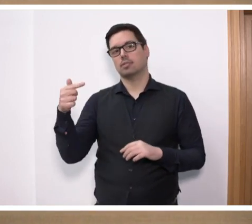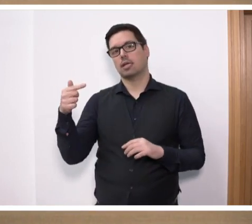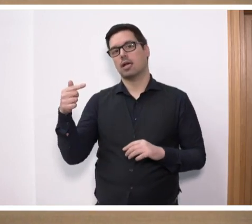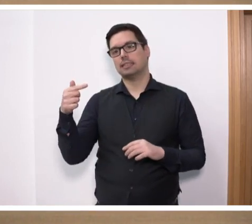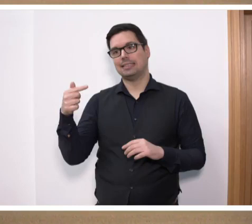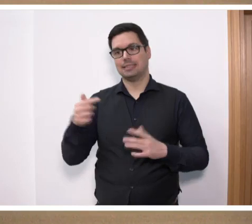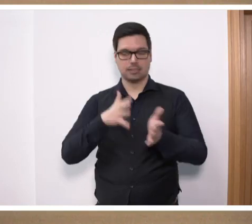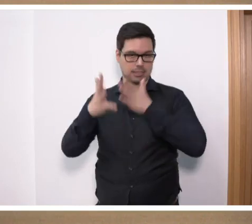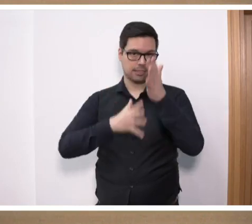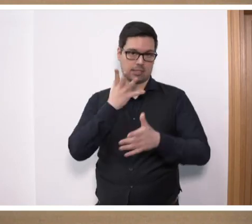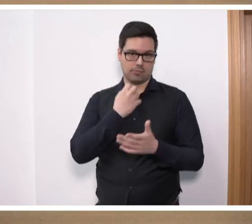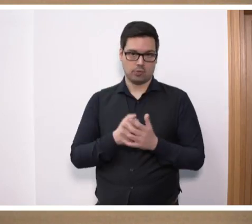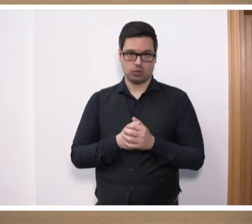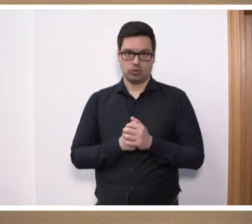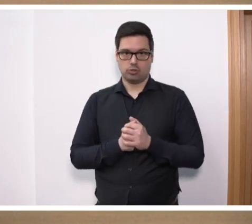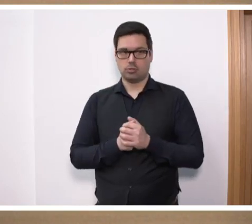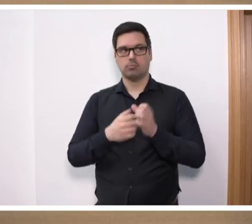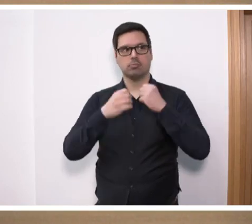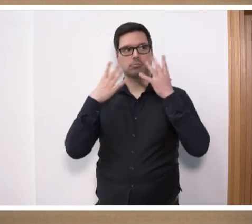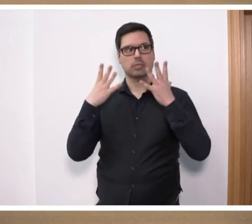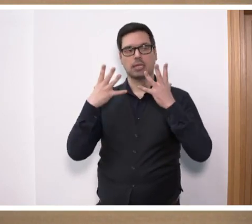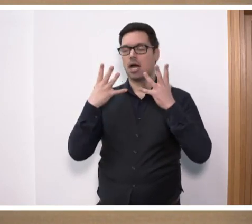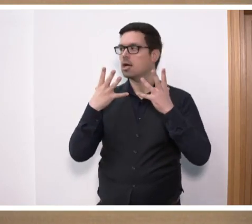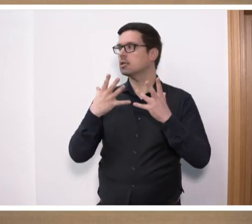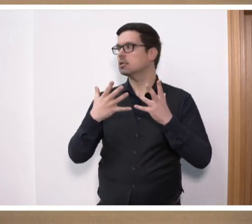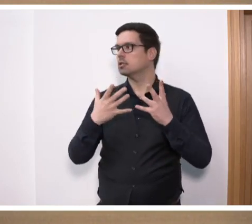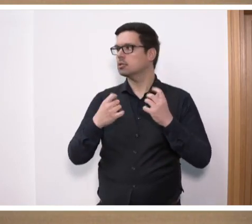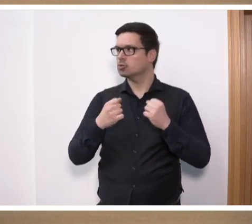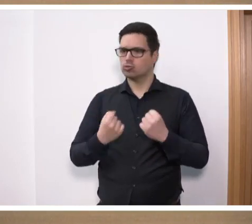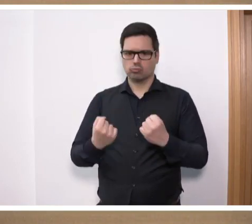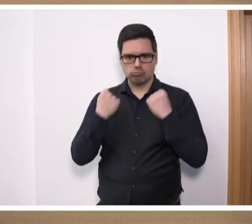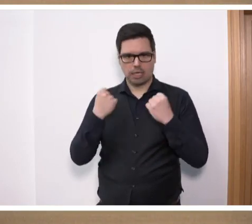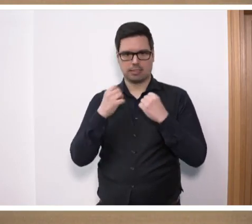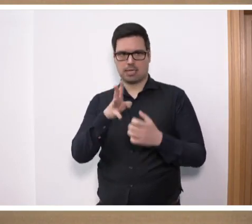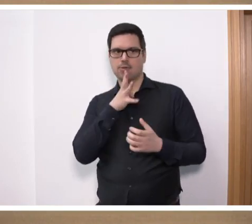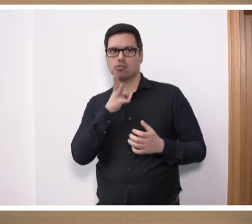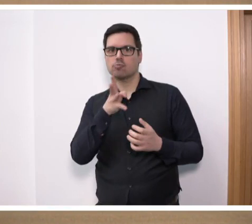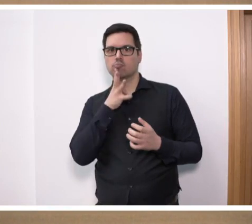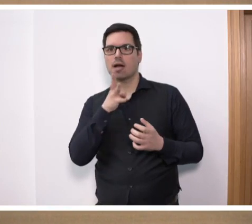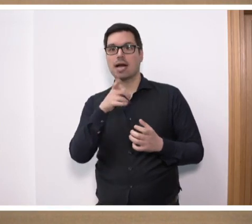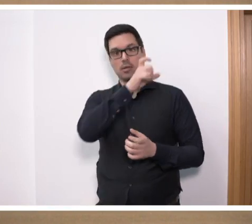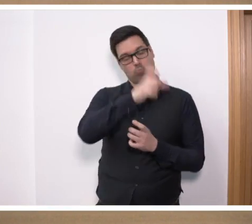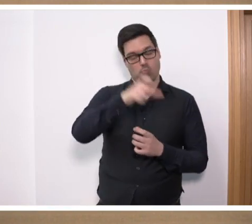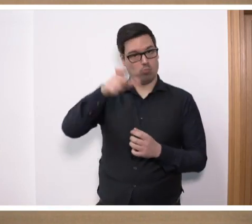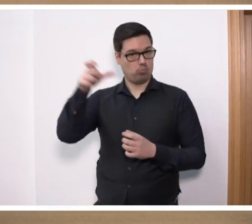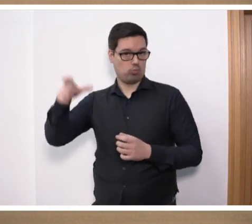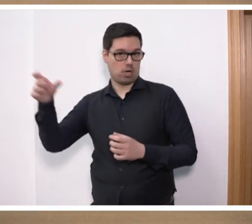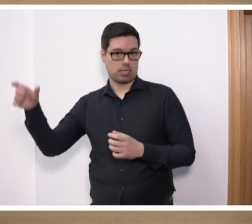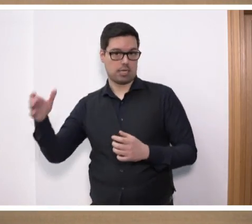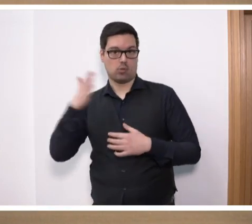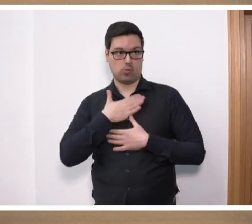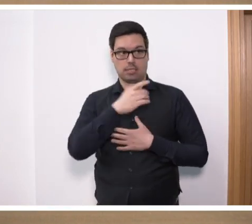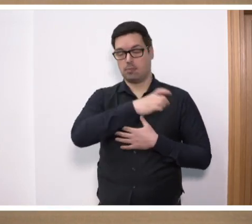wirklich sehr deutlich in einer ganz klaren, in einer lautstarken Ansprache an die Bürgerinnen und Bürger, an unsere